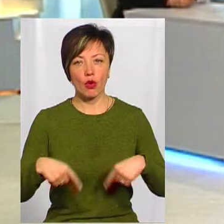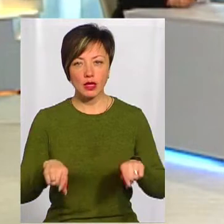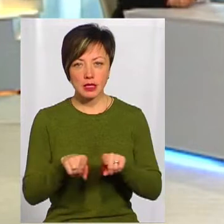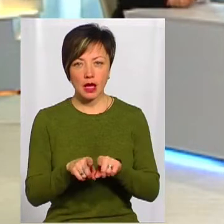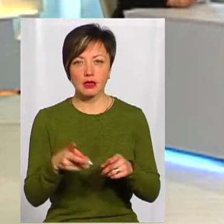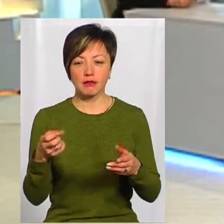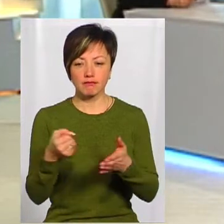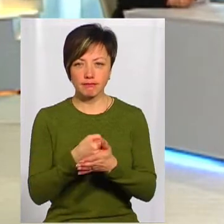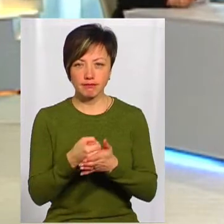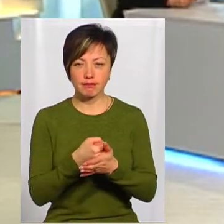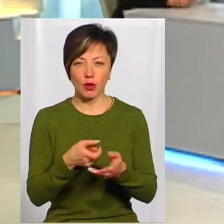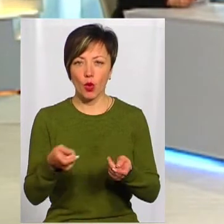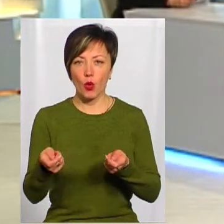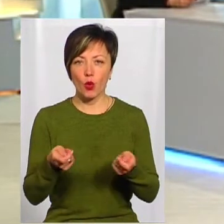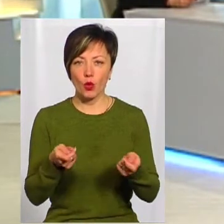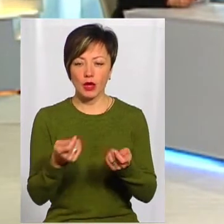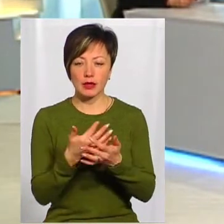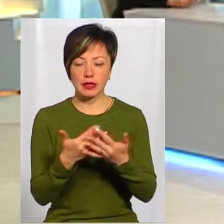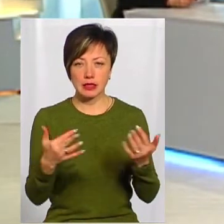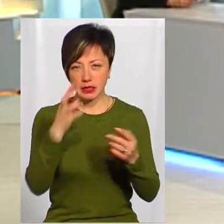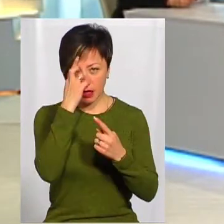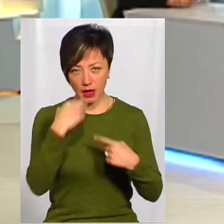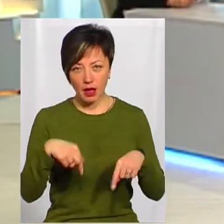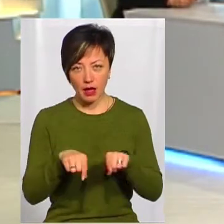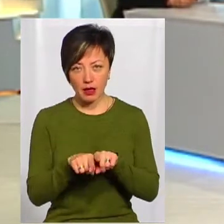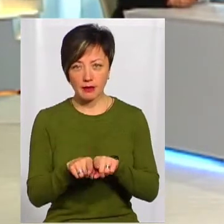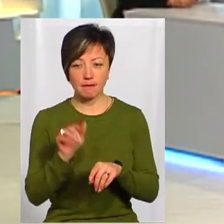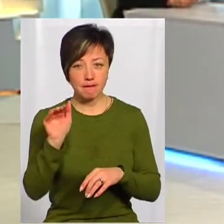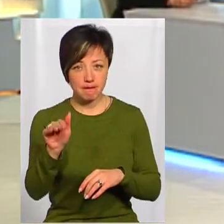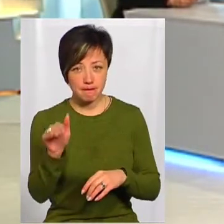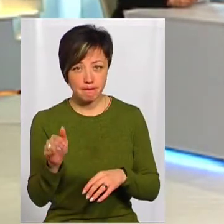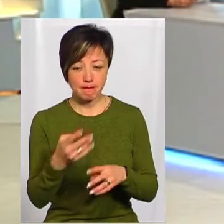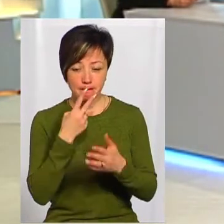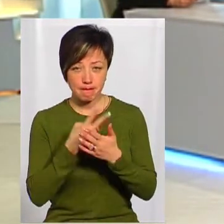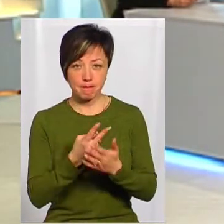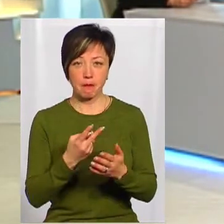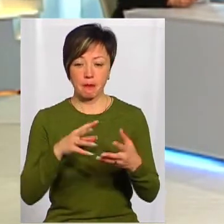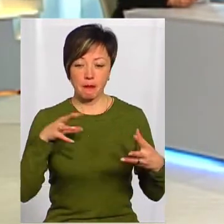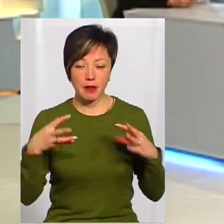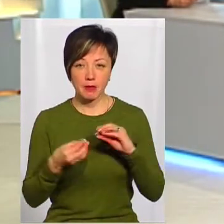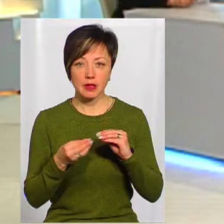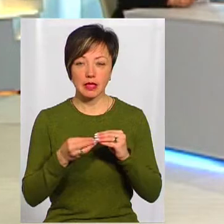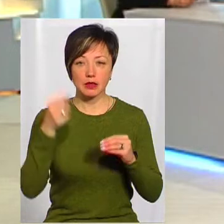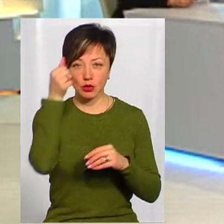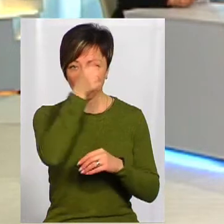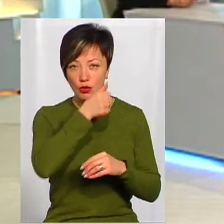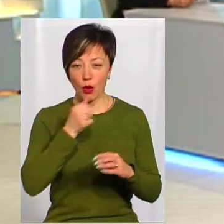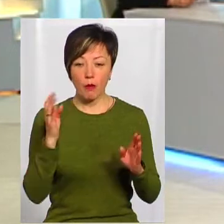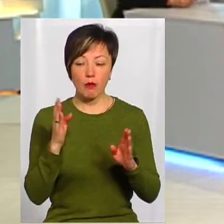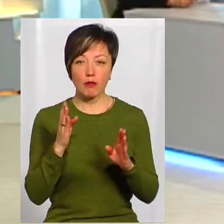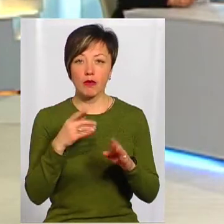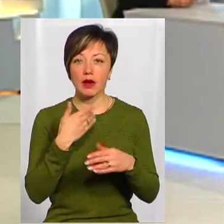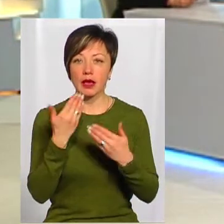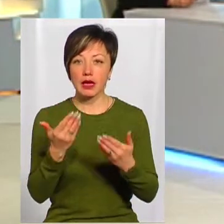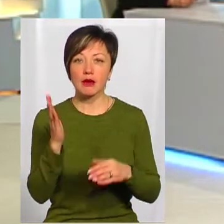достукувалися до уряду різних країн. І вони підводили підсумки за 10 років, що їхні прогнози,